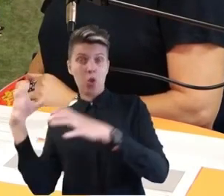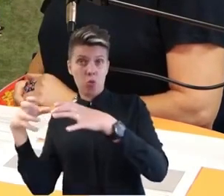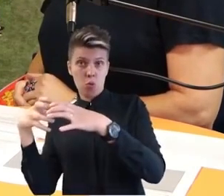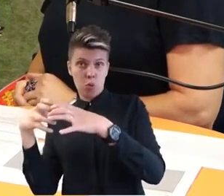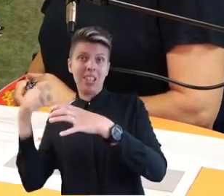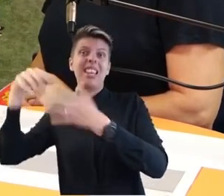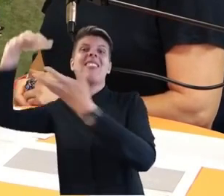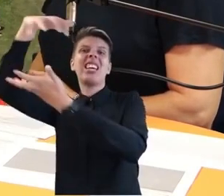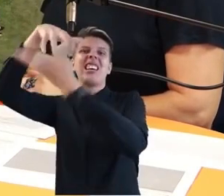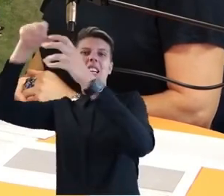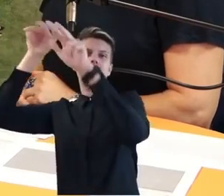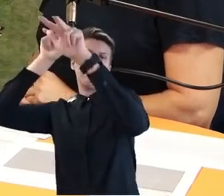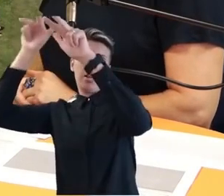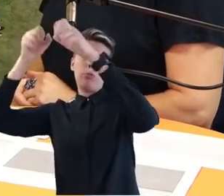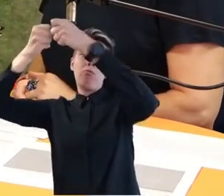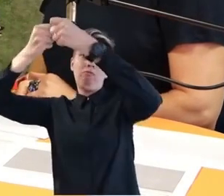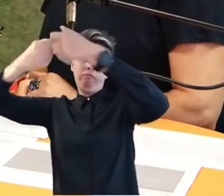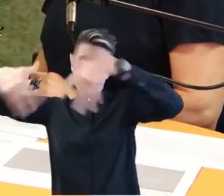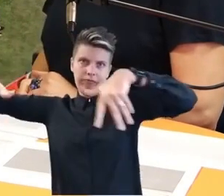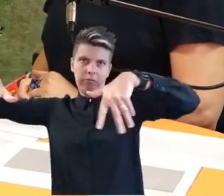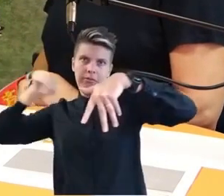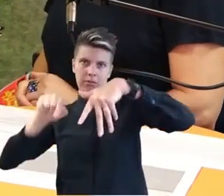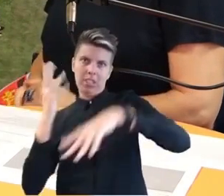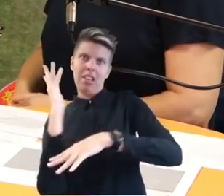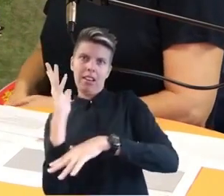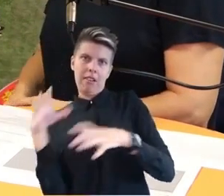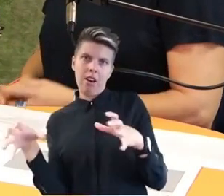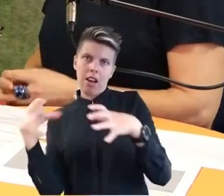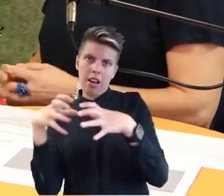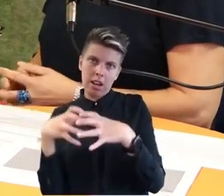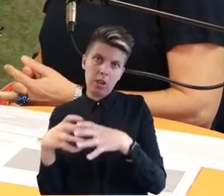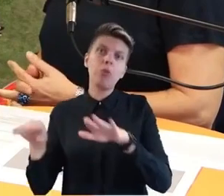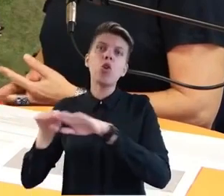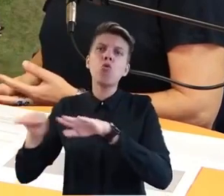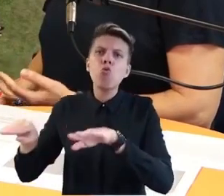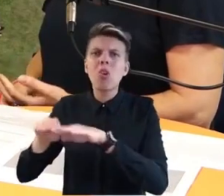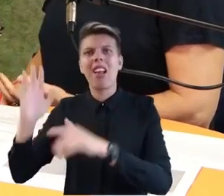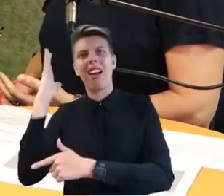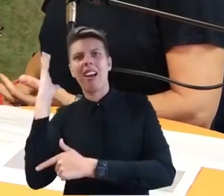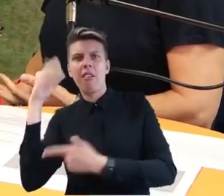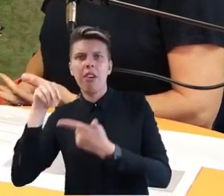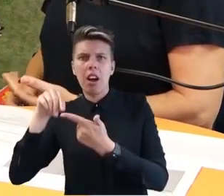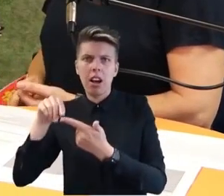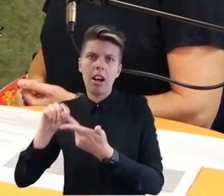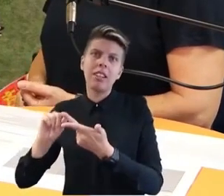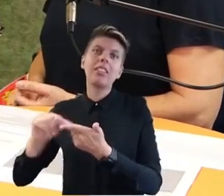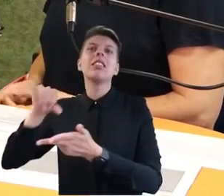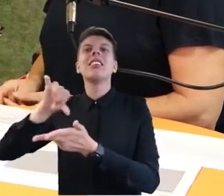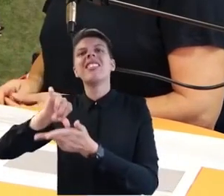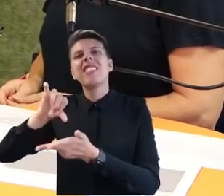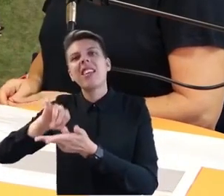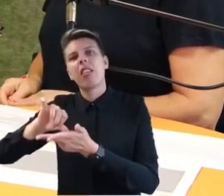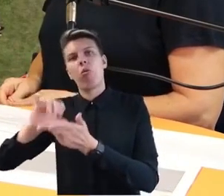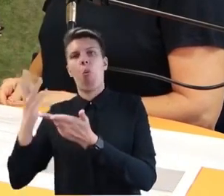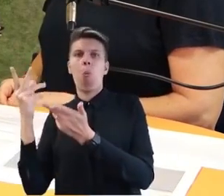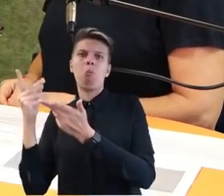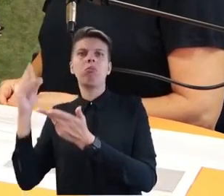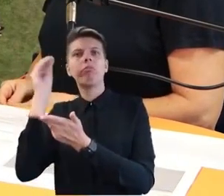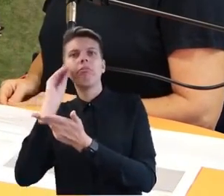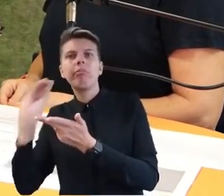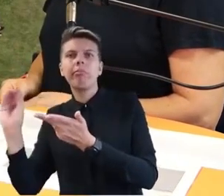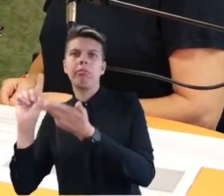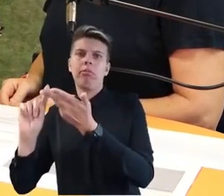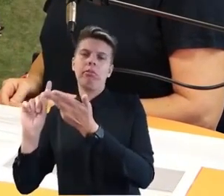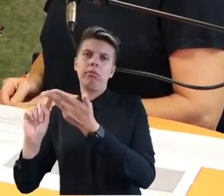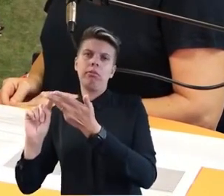Haus im Krisenmanagement kümmert. Zusammen mit einem Grundlagenreferat, mit dem gemeinsamen Meld- und Lagezentrum von Bund und Ländern, den Kollegen des